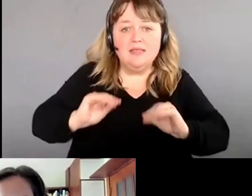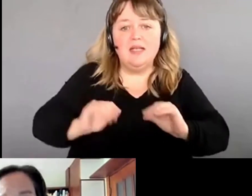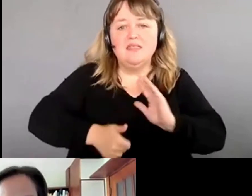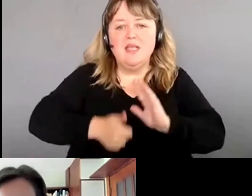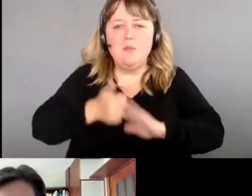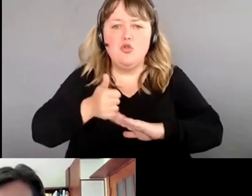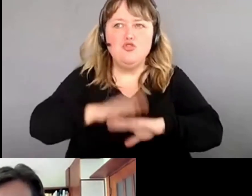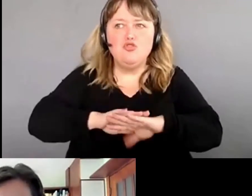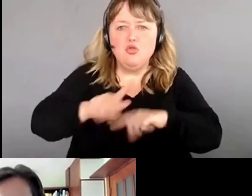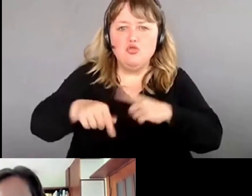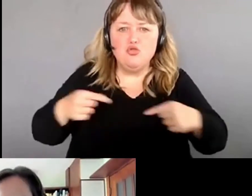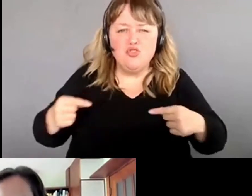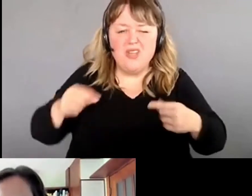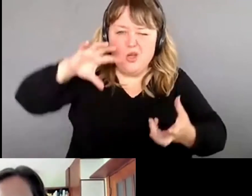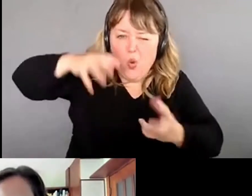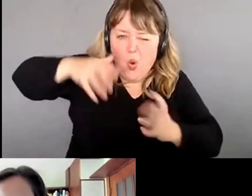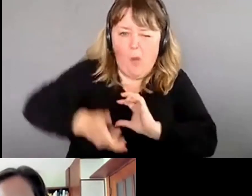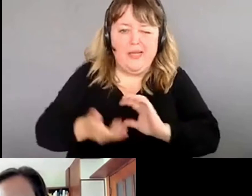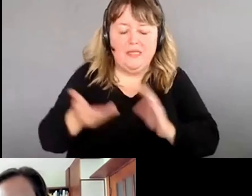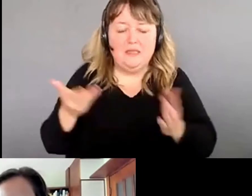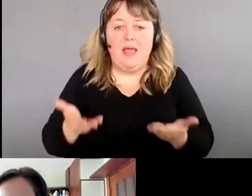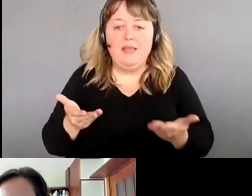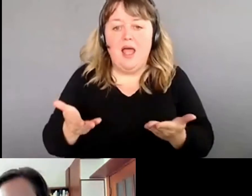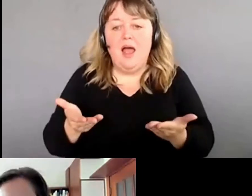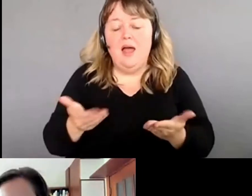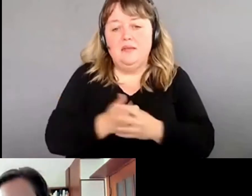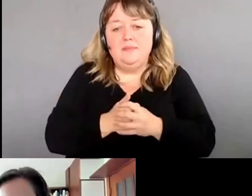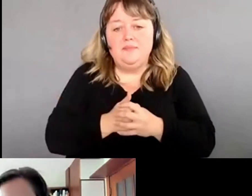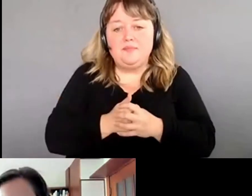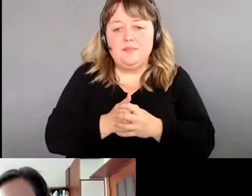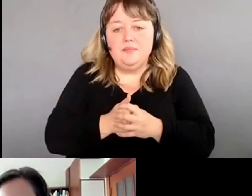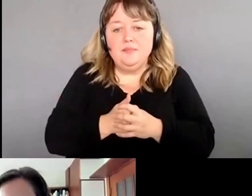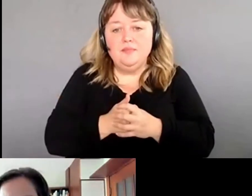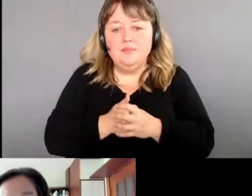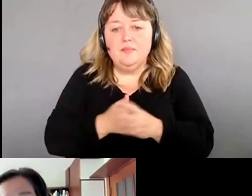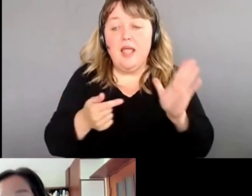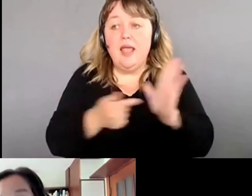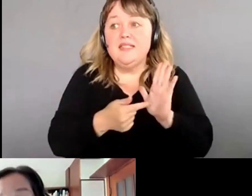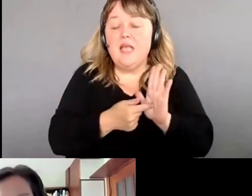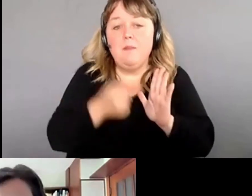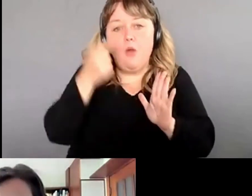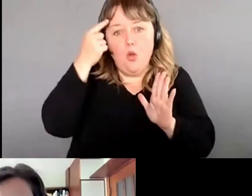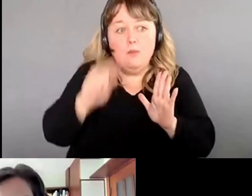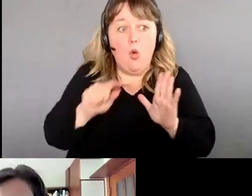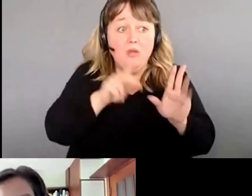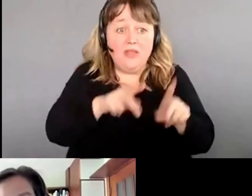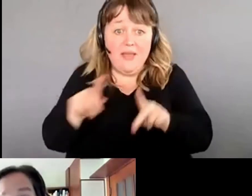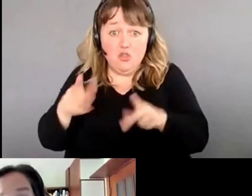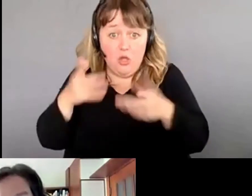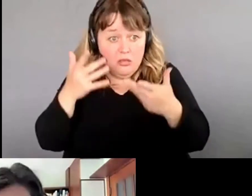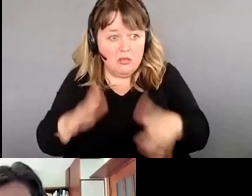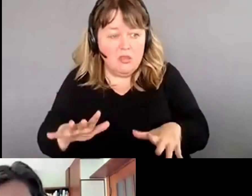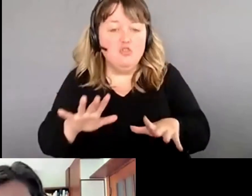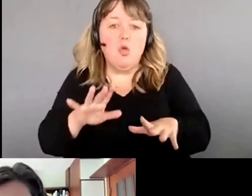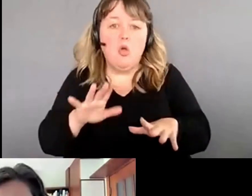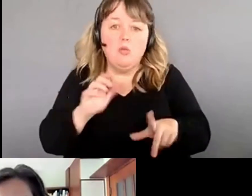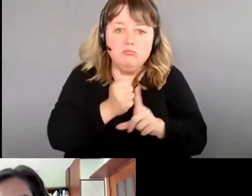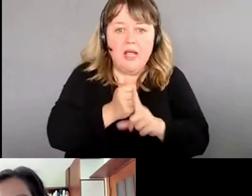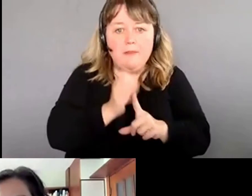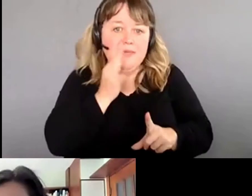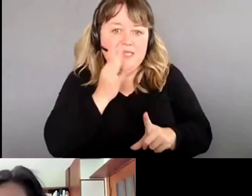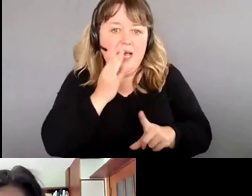très complexes pour des gens qui sont déjà herboristes, qui sont praticiens.